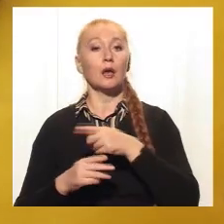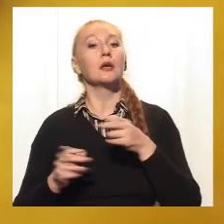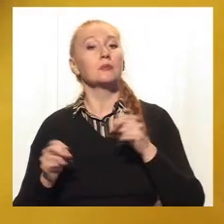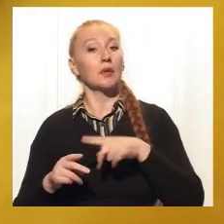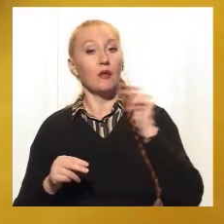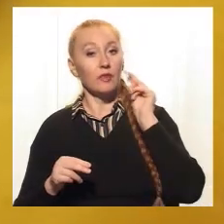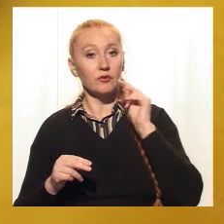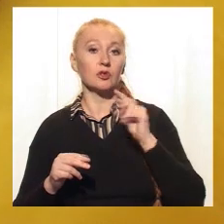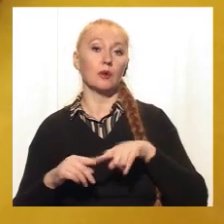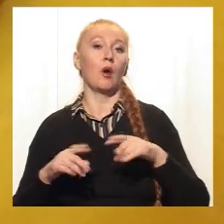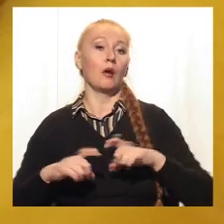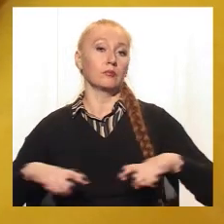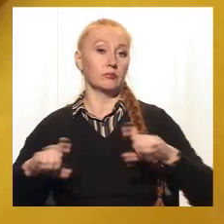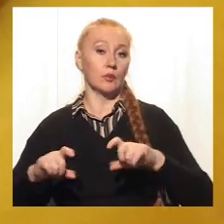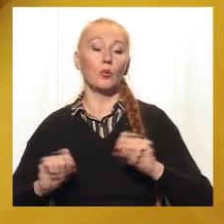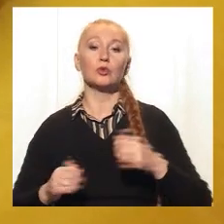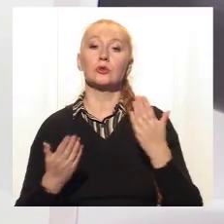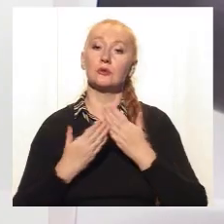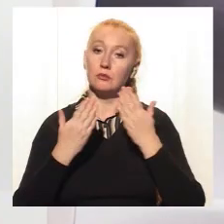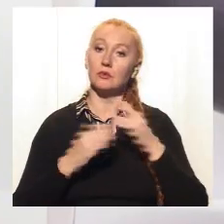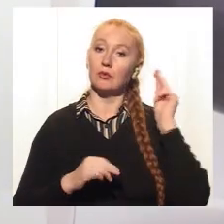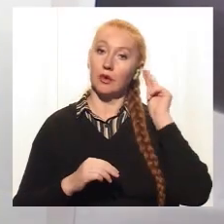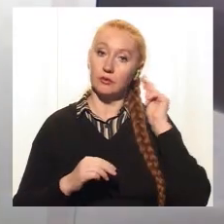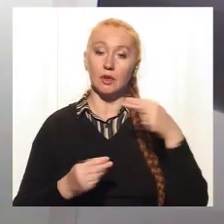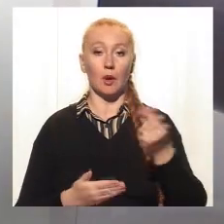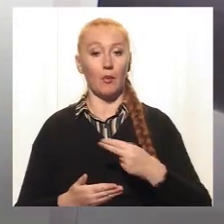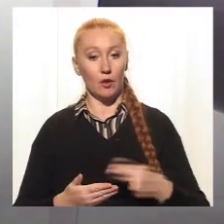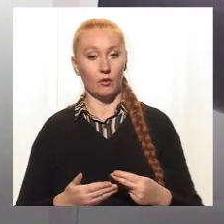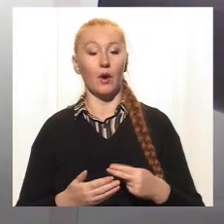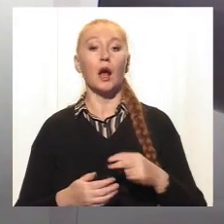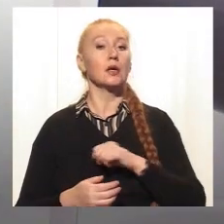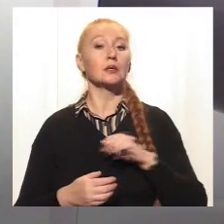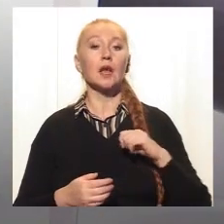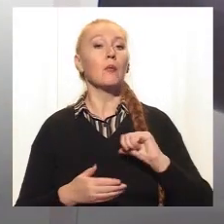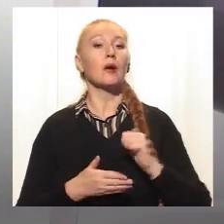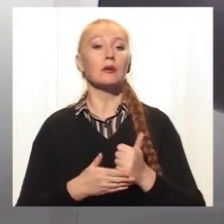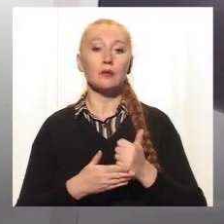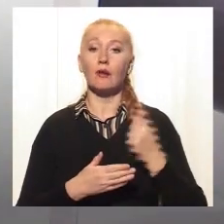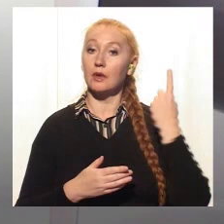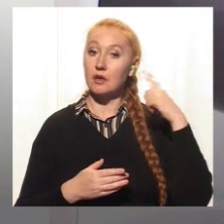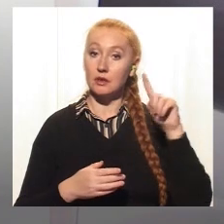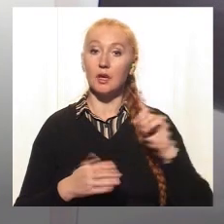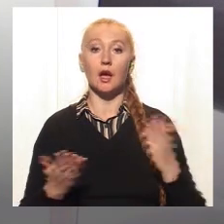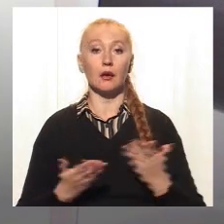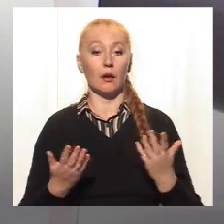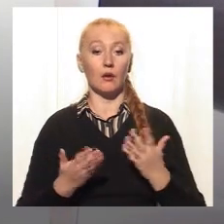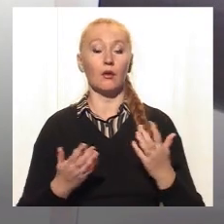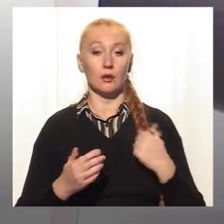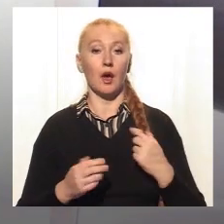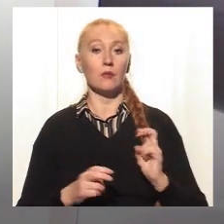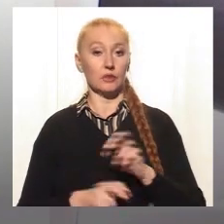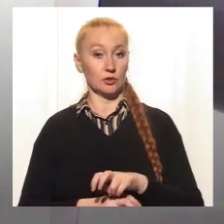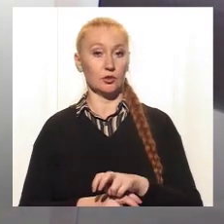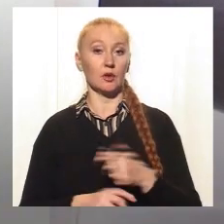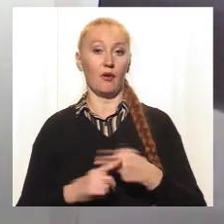пуфами. Тут дитина може навчатися, читати, малювати. Основна задача і идея, з которой я прийшла